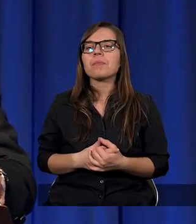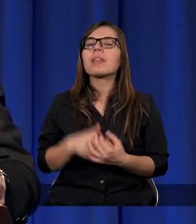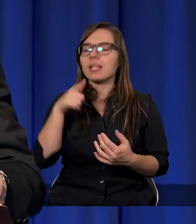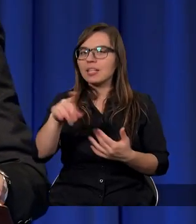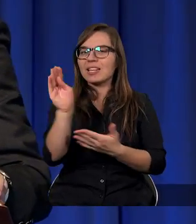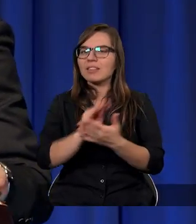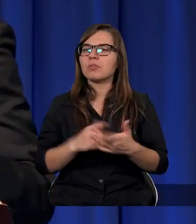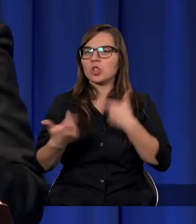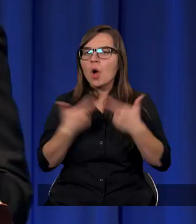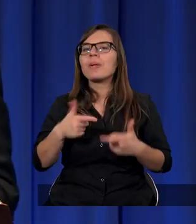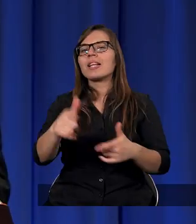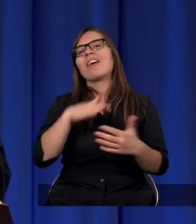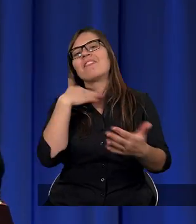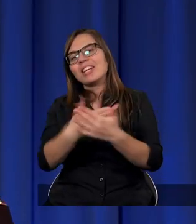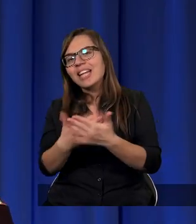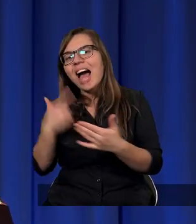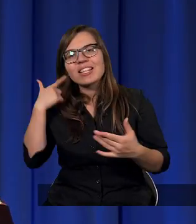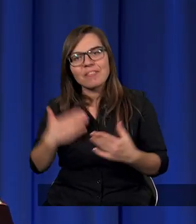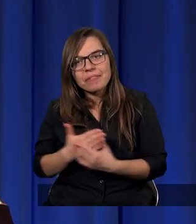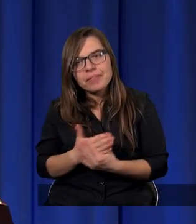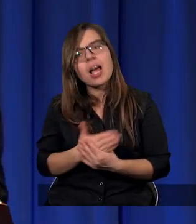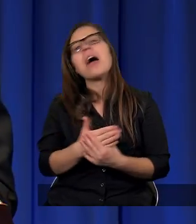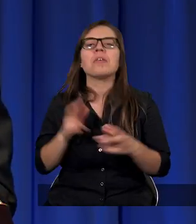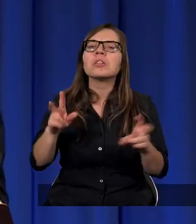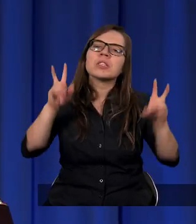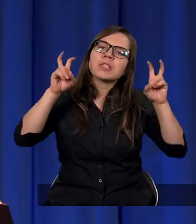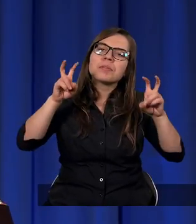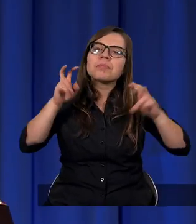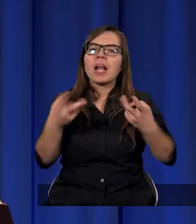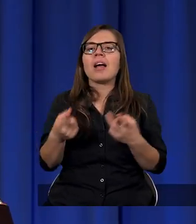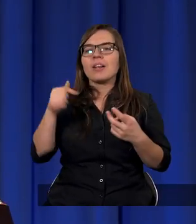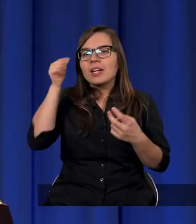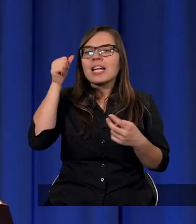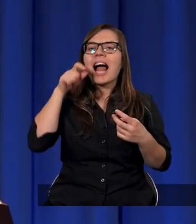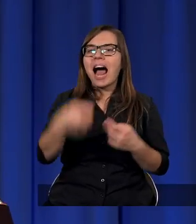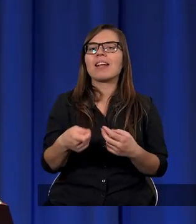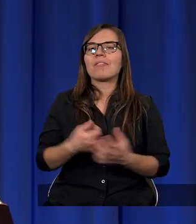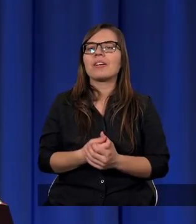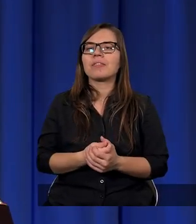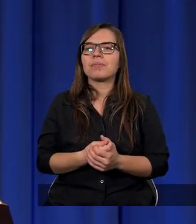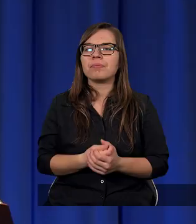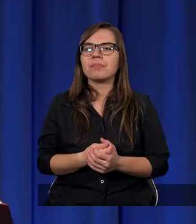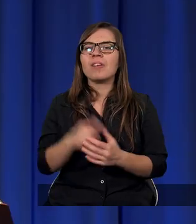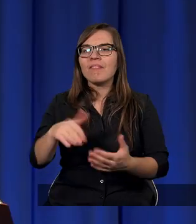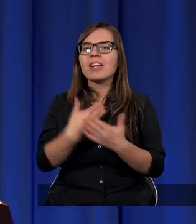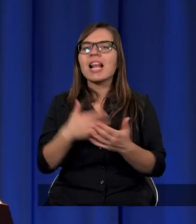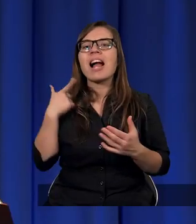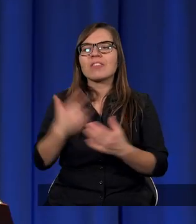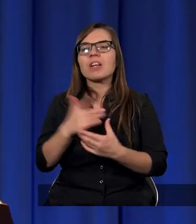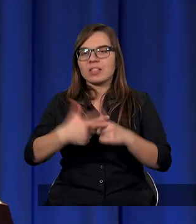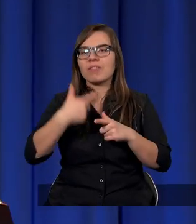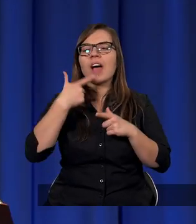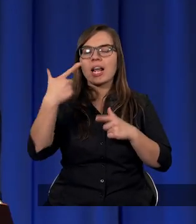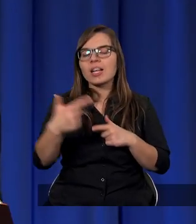właśnie to wyznanie wiary, takie nazwijmy to, chociaż to nie jest formalnie w tym momencie wyznanie wiary, ale sporządzili te